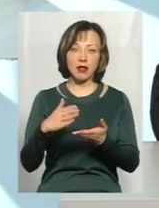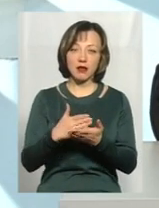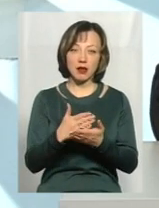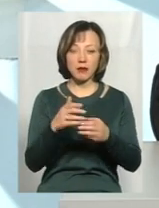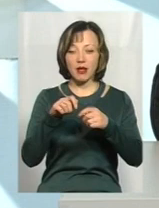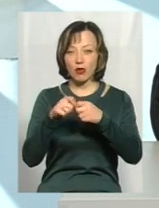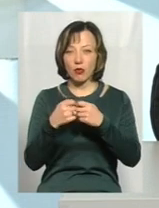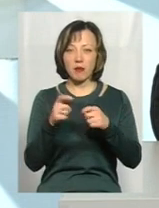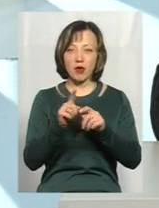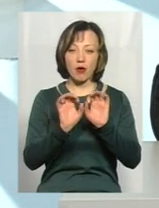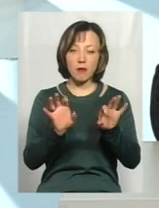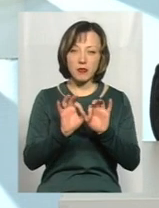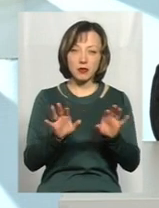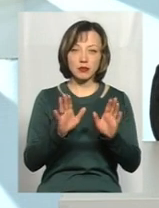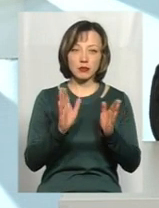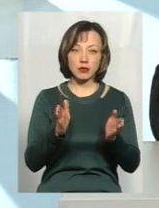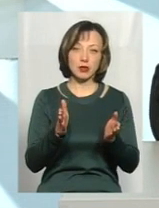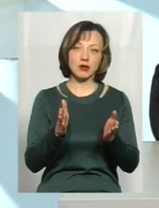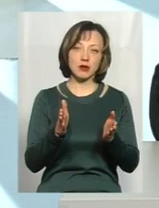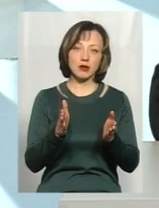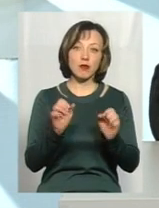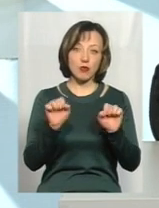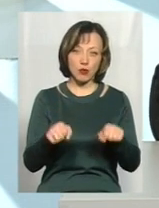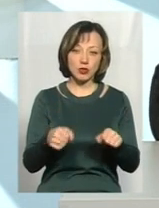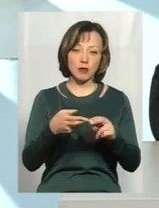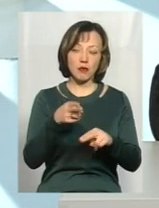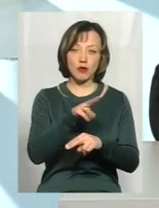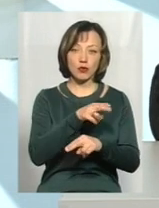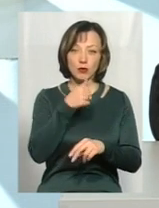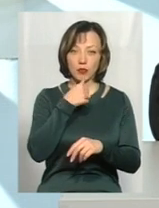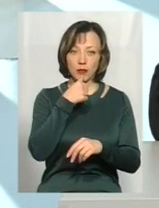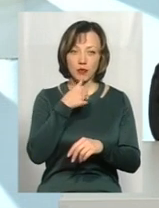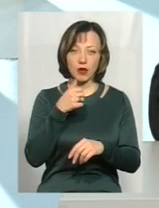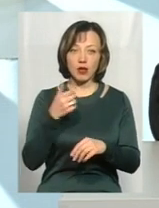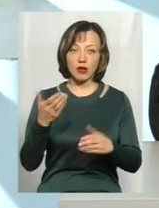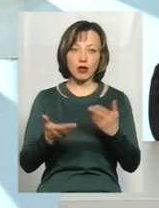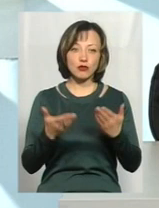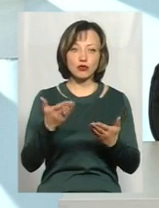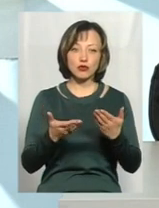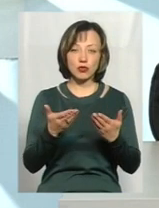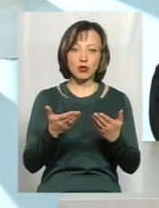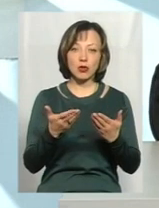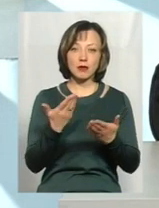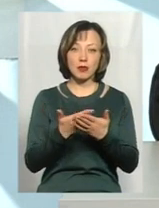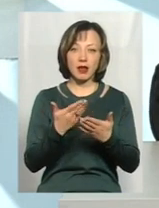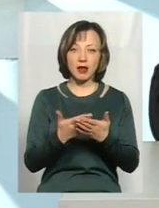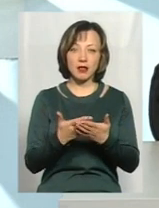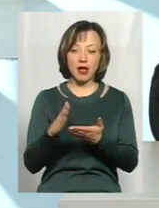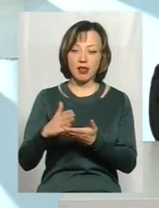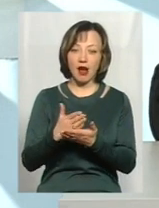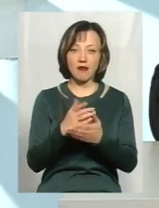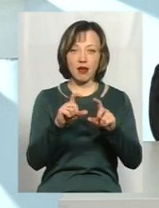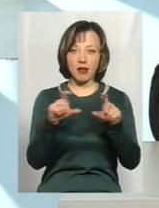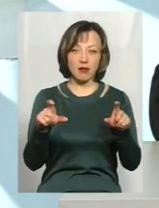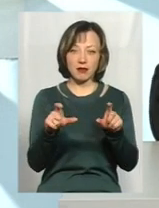з боку, буде описувати його потерпілий, тоді можна щось пробувати, повернути. Якщо тих навігаторів є декілька тисяч